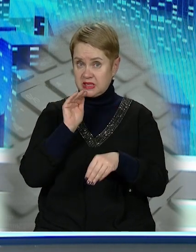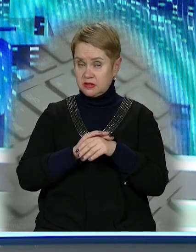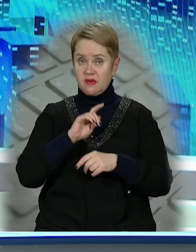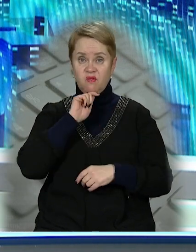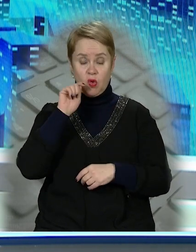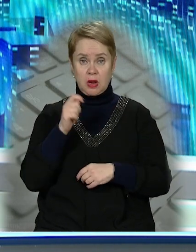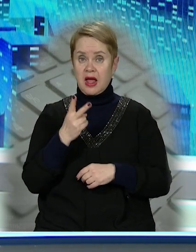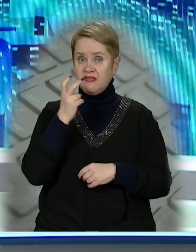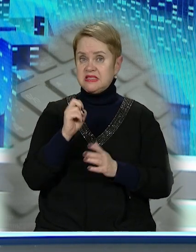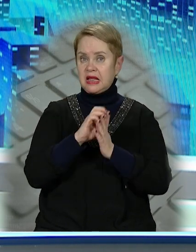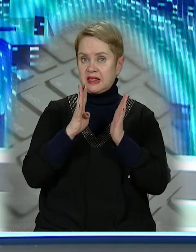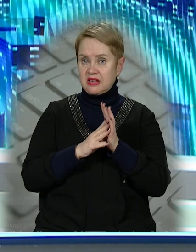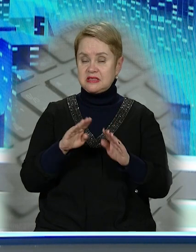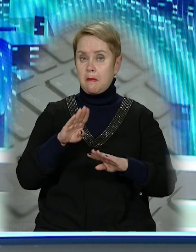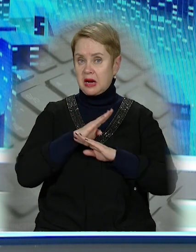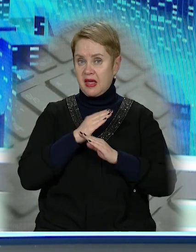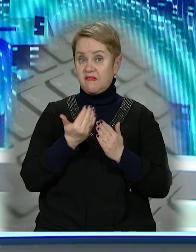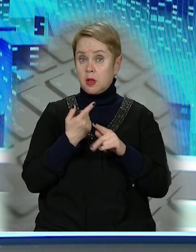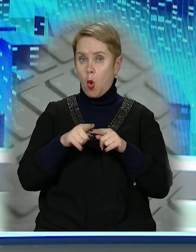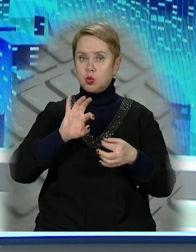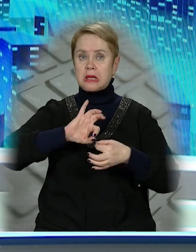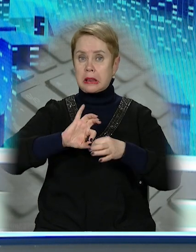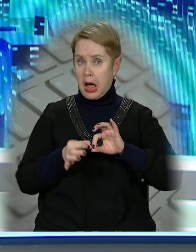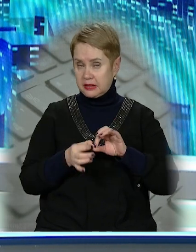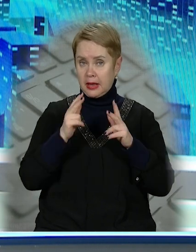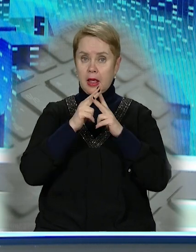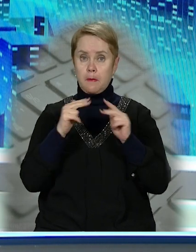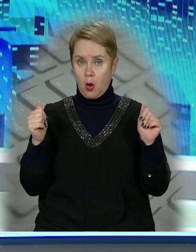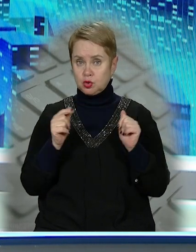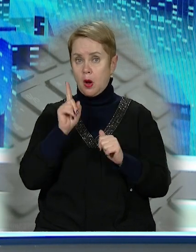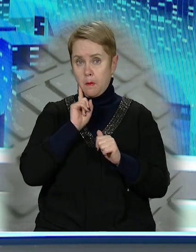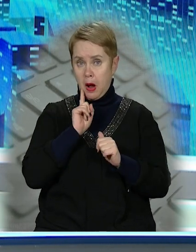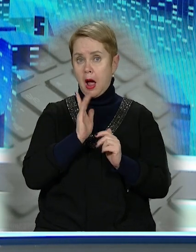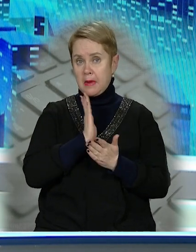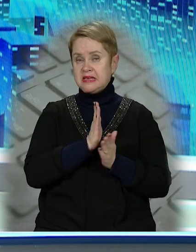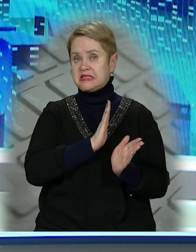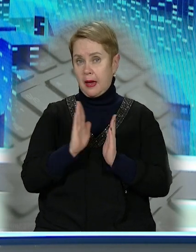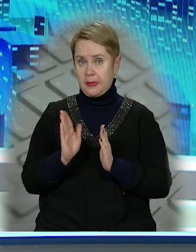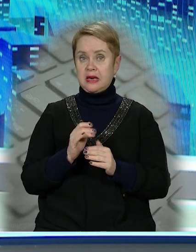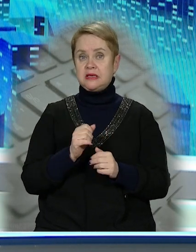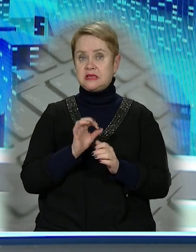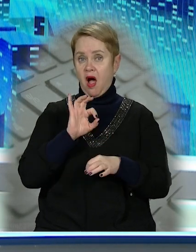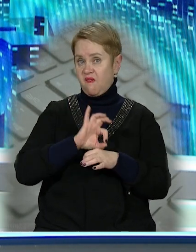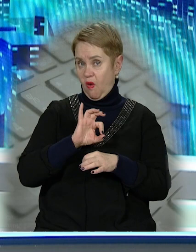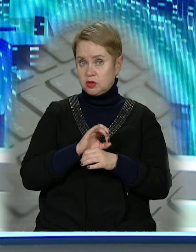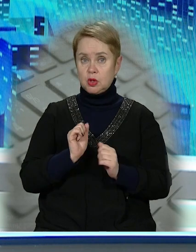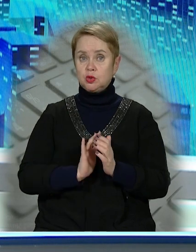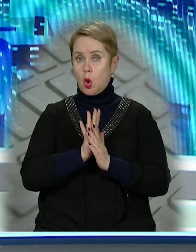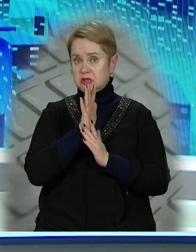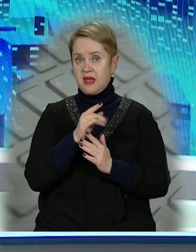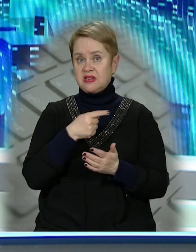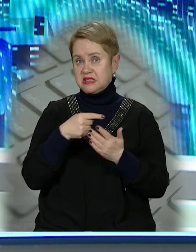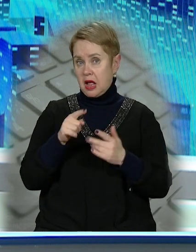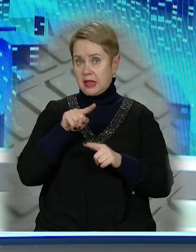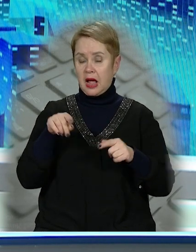зафіксували в Україні. Та 219 смертей від його ускладнень. Дніпропетровщина поки має стабільні цифри захворюваності, хоча зростання